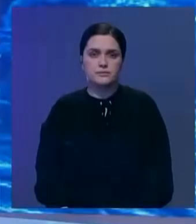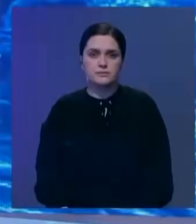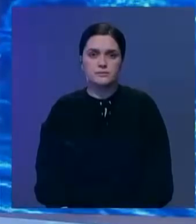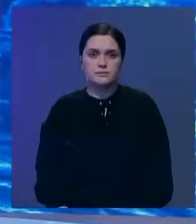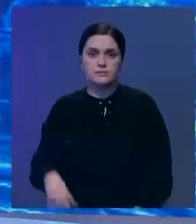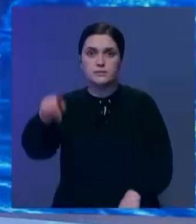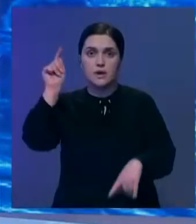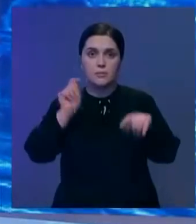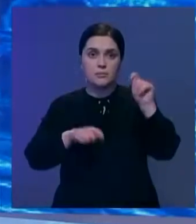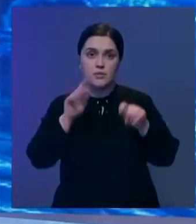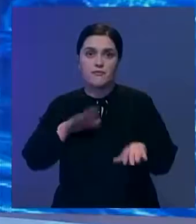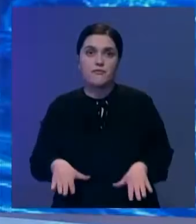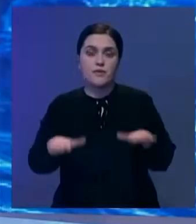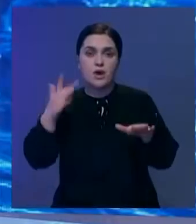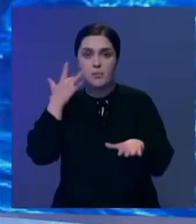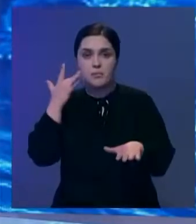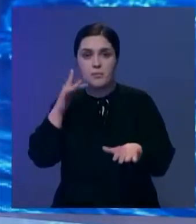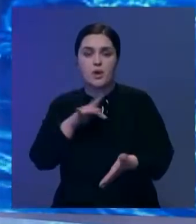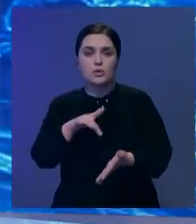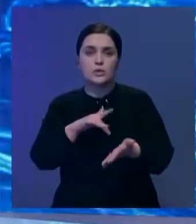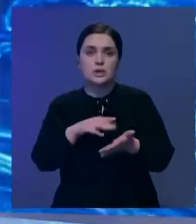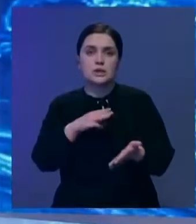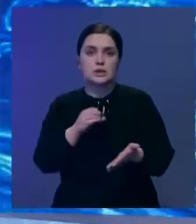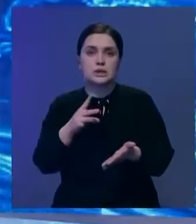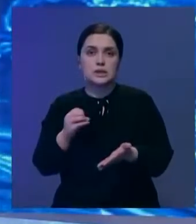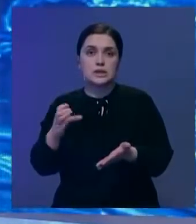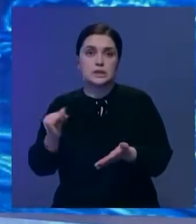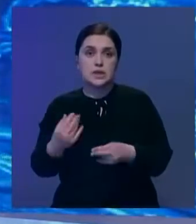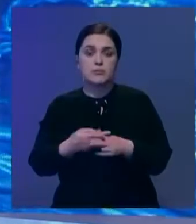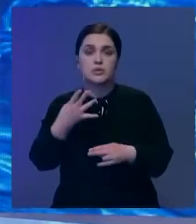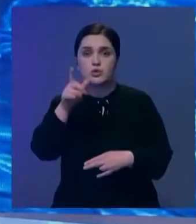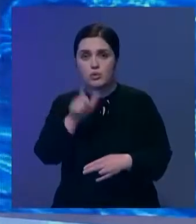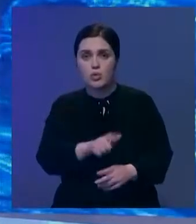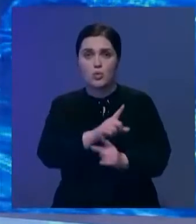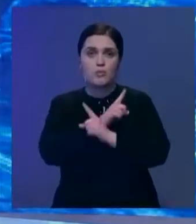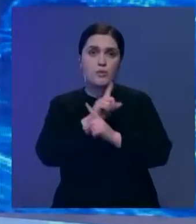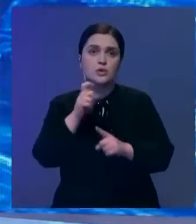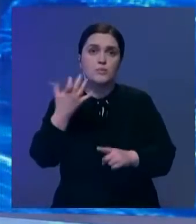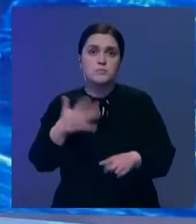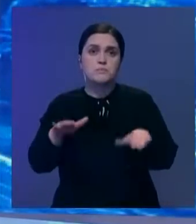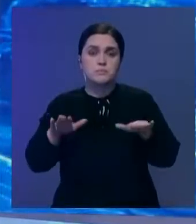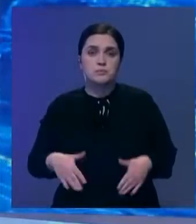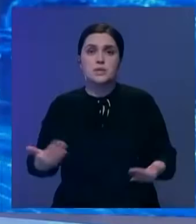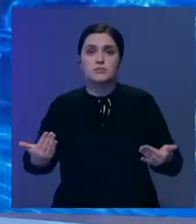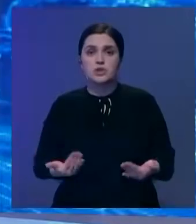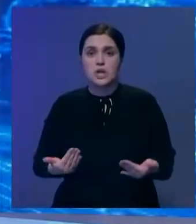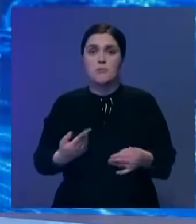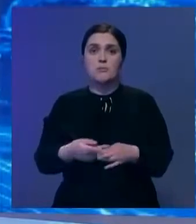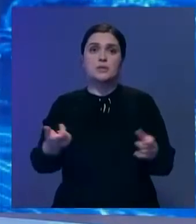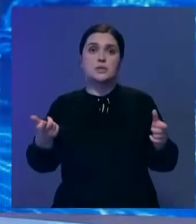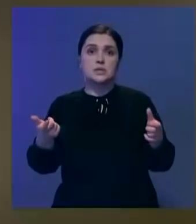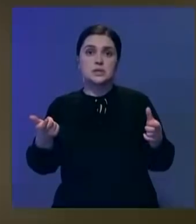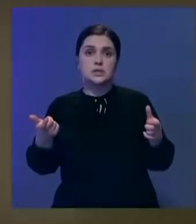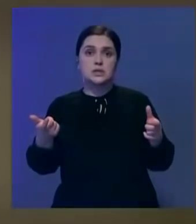Проливные дожди вызвали наводнения в американском штате Теннесси. Стихия унесла жизни четверых человек. 150 местным жителям,